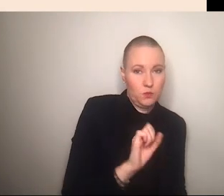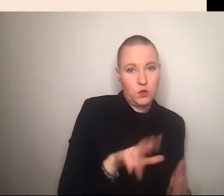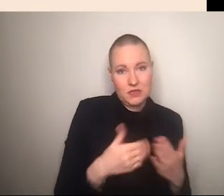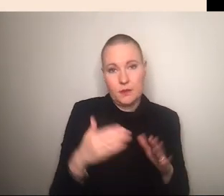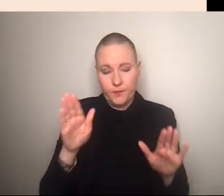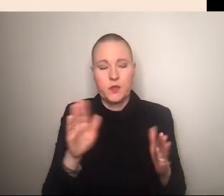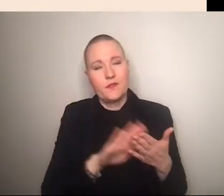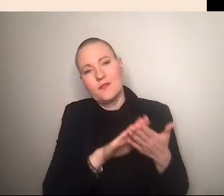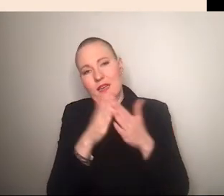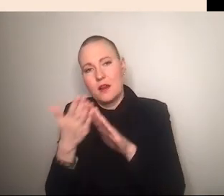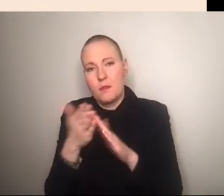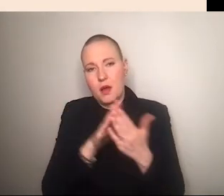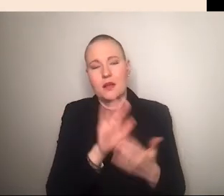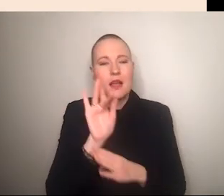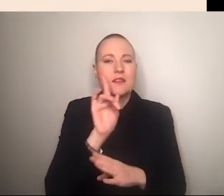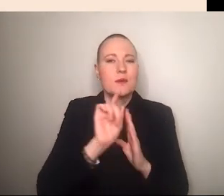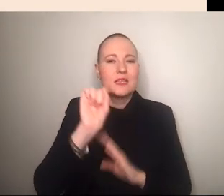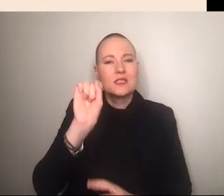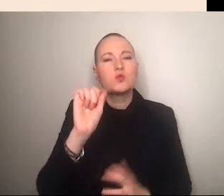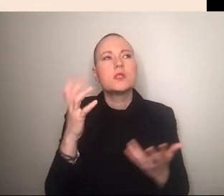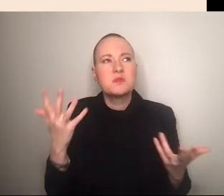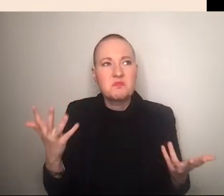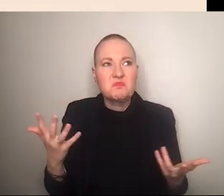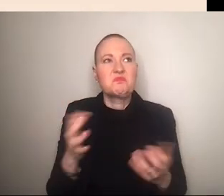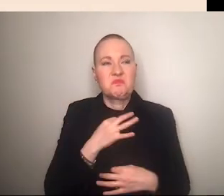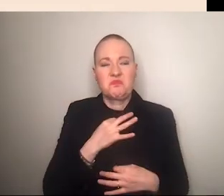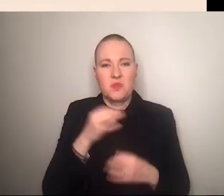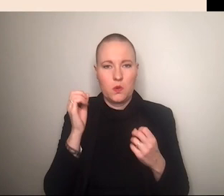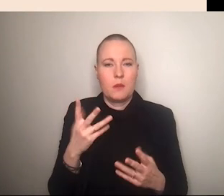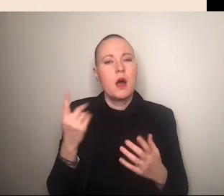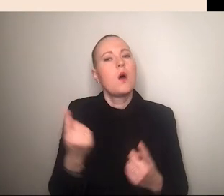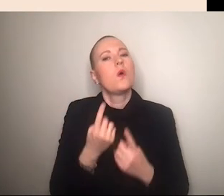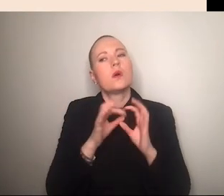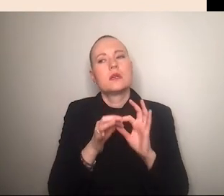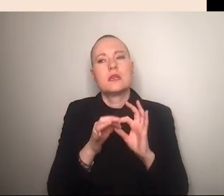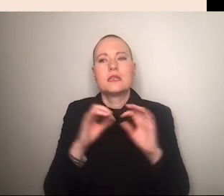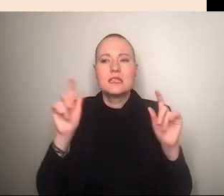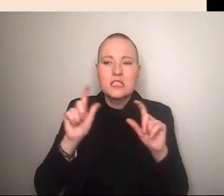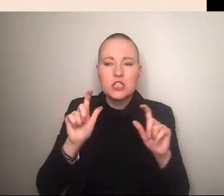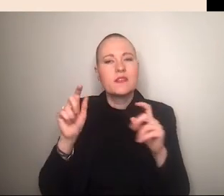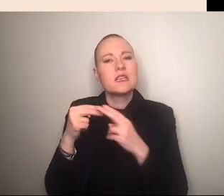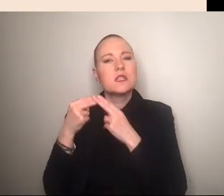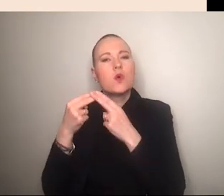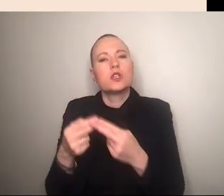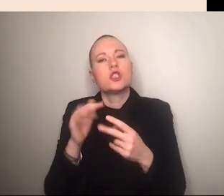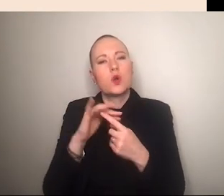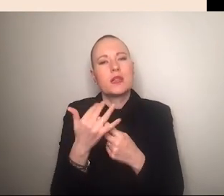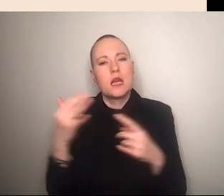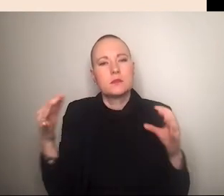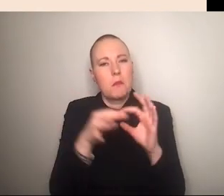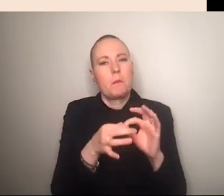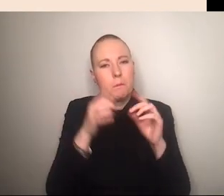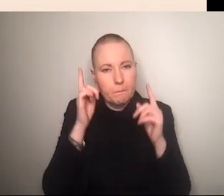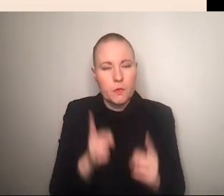antifeminismus dass eben ja auch auf gesellschaftliche und historische kontexte eingegangen werden muss und es gewisse feministische